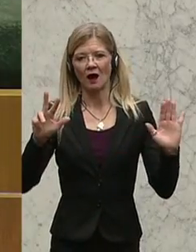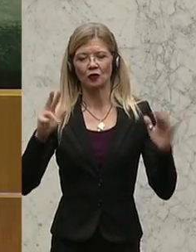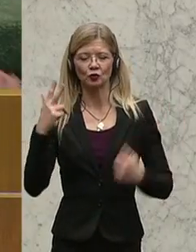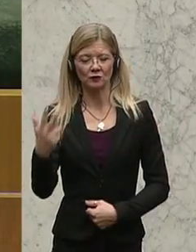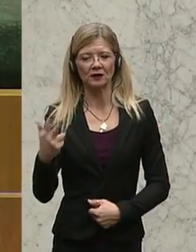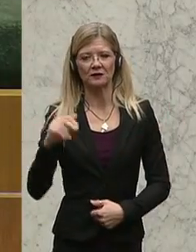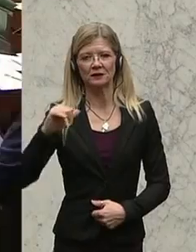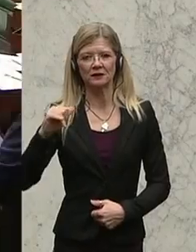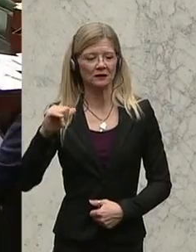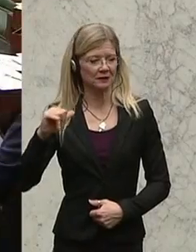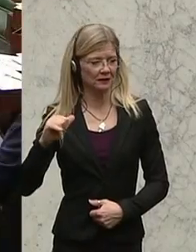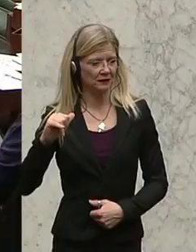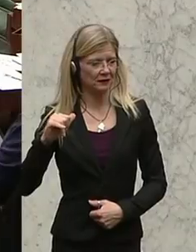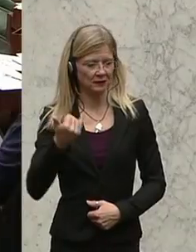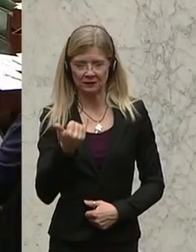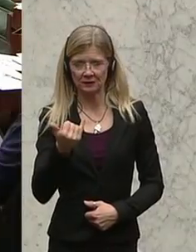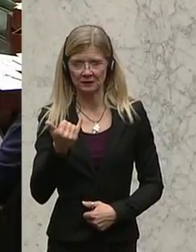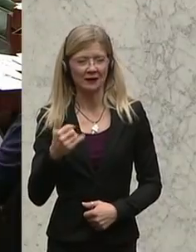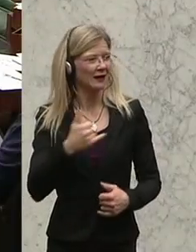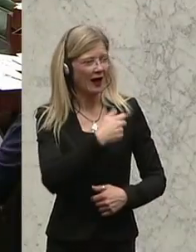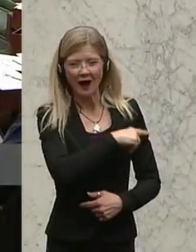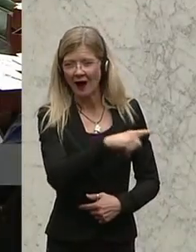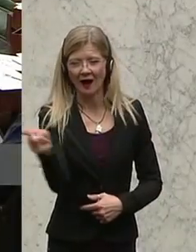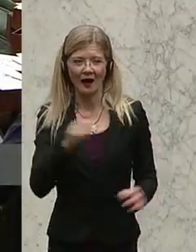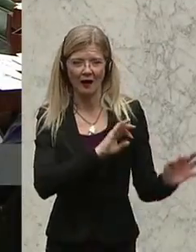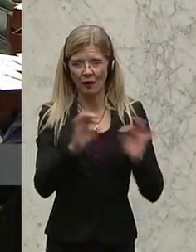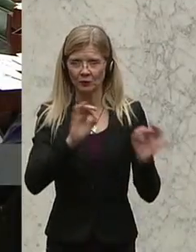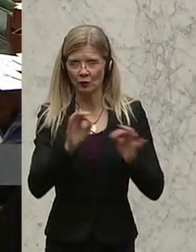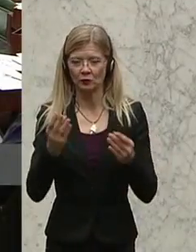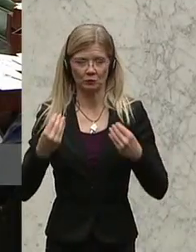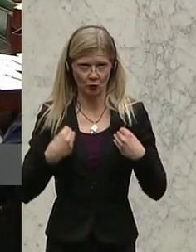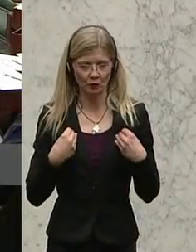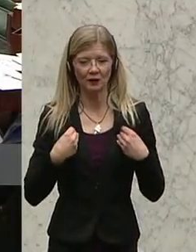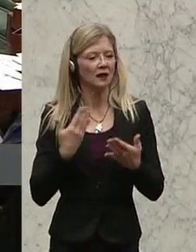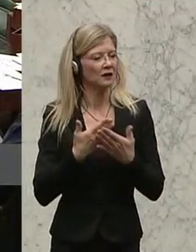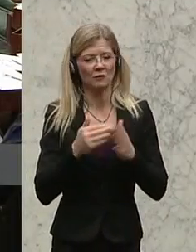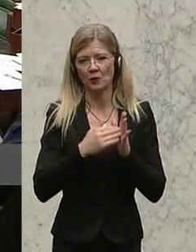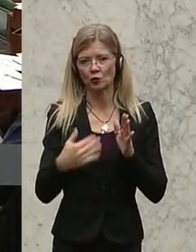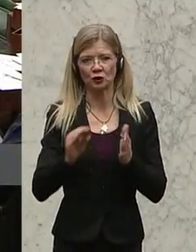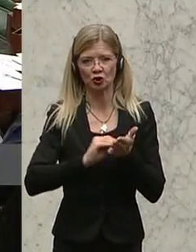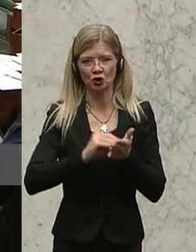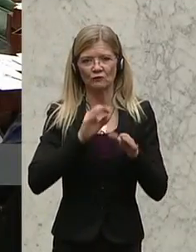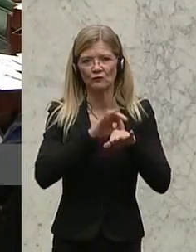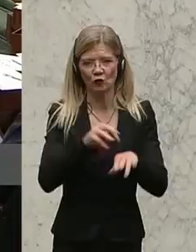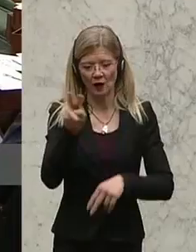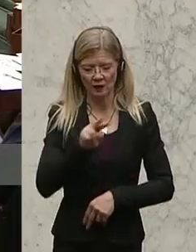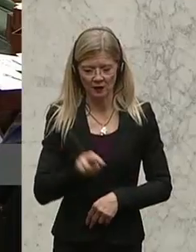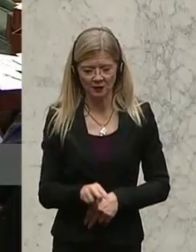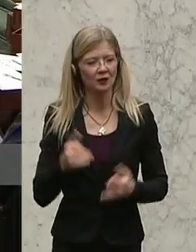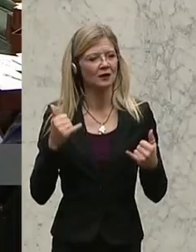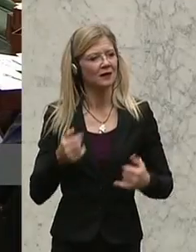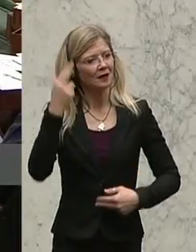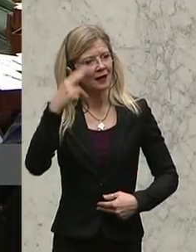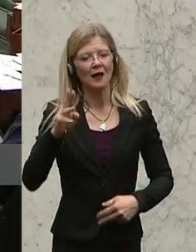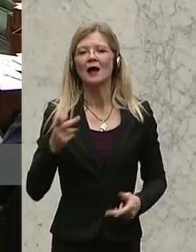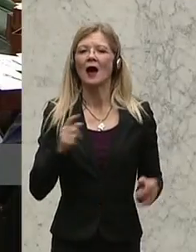der dringlichen Anfrage der Grünen an Bundeskanzler Christian Kern von der SPÖ betreffend Verhandlungslegitimation der Bundesregierung zu den Abkommen